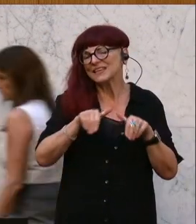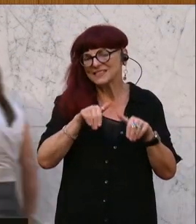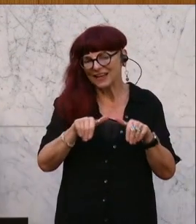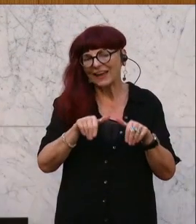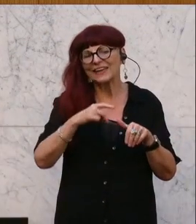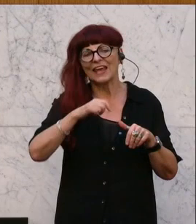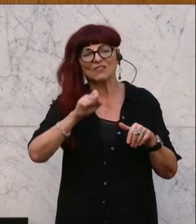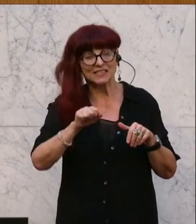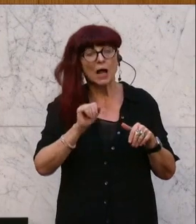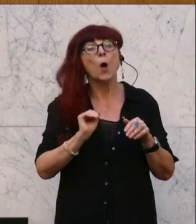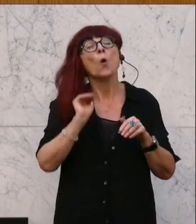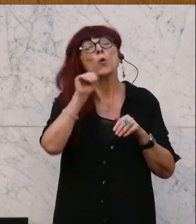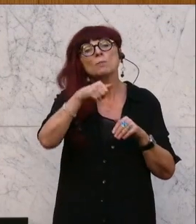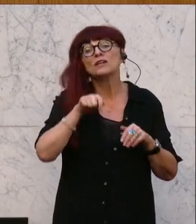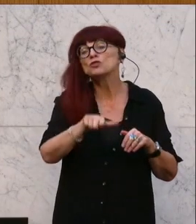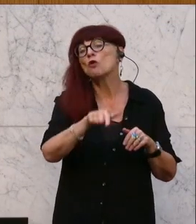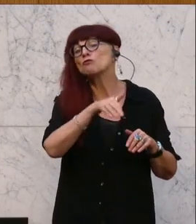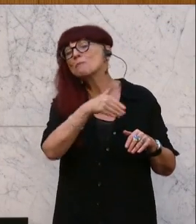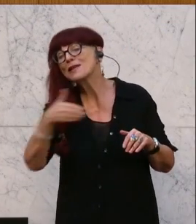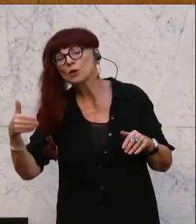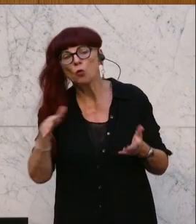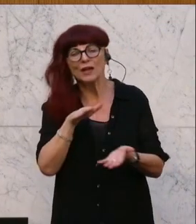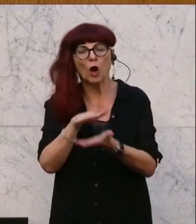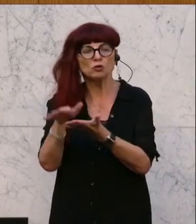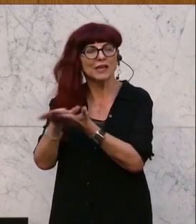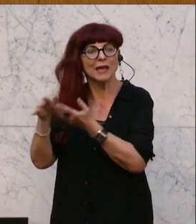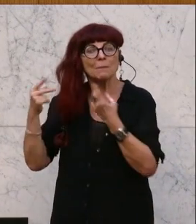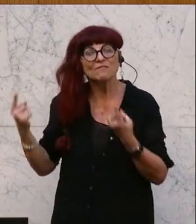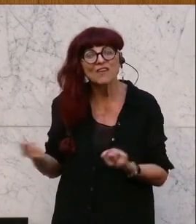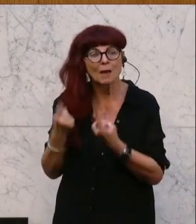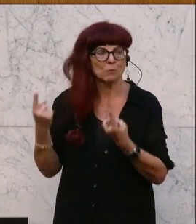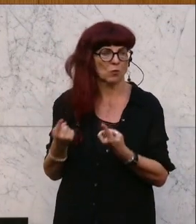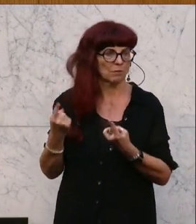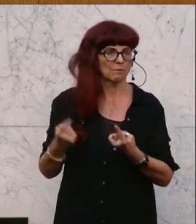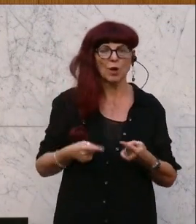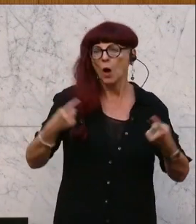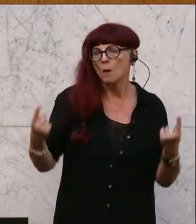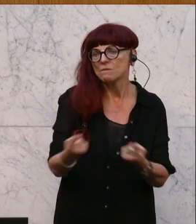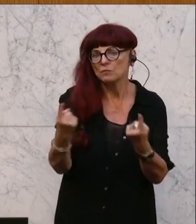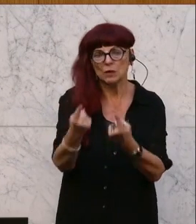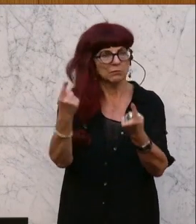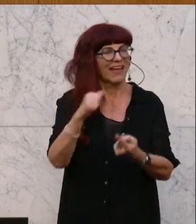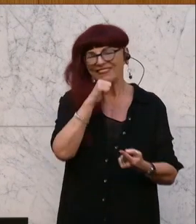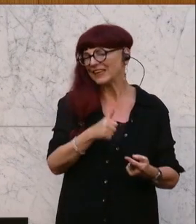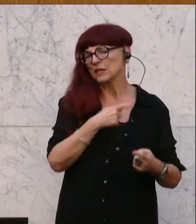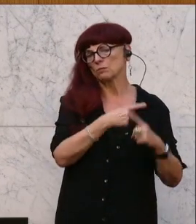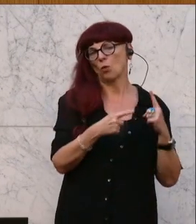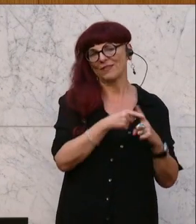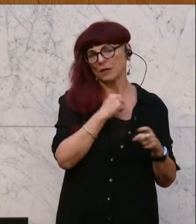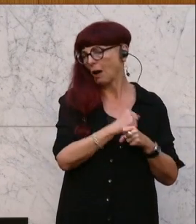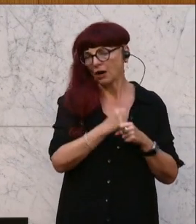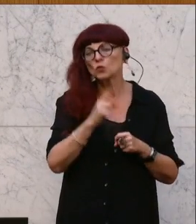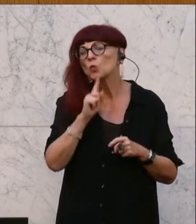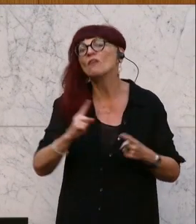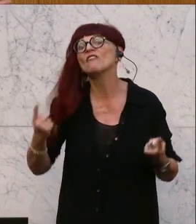ausgegeben in ihrem Ministerium für Werbung. Also Propaganda statt Patenter Politik scheint da auch